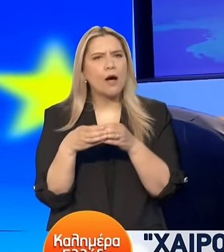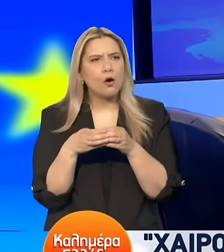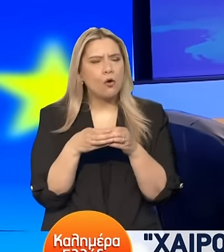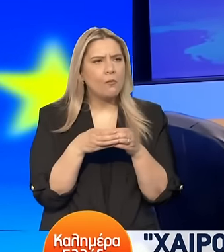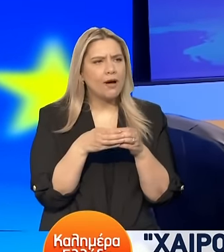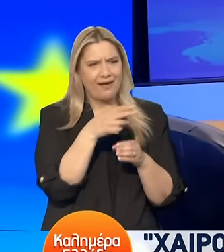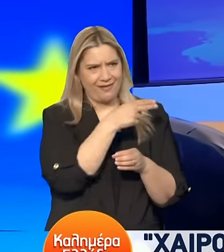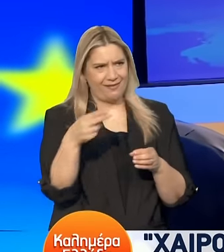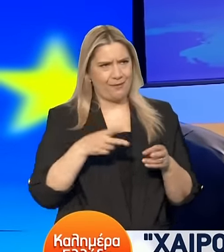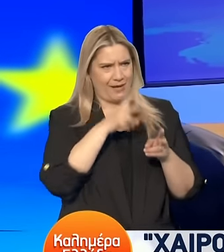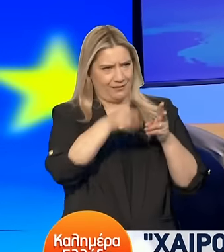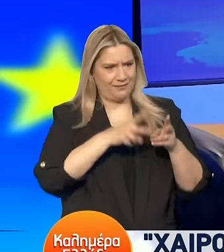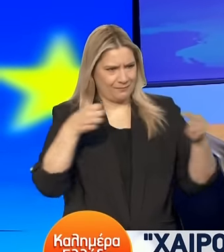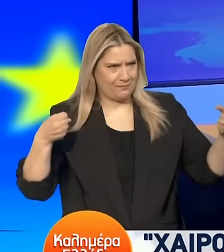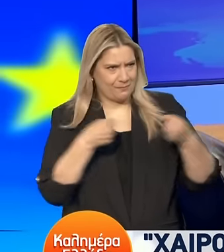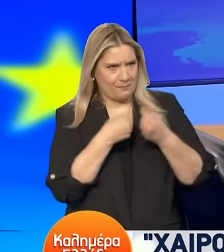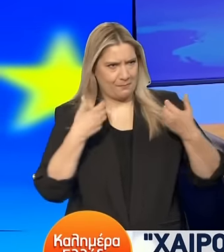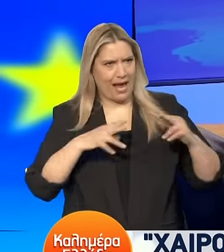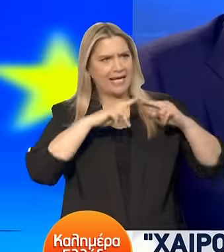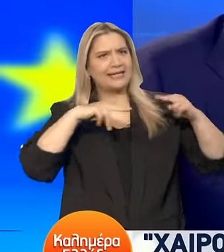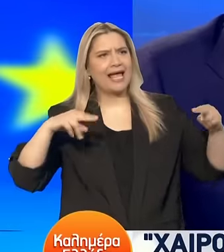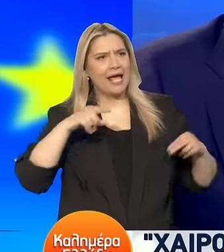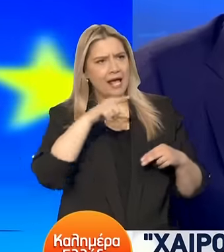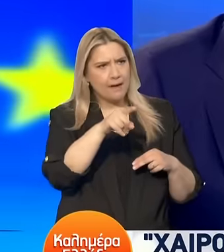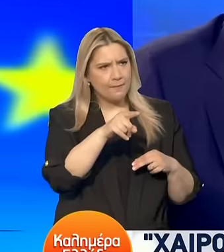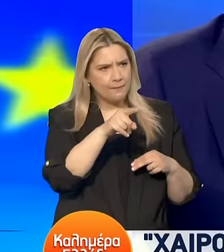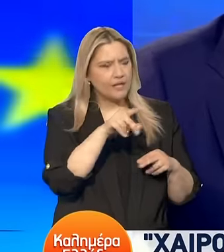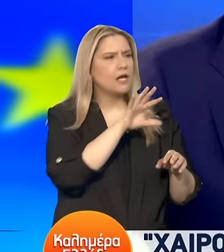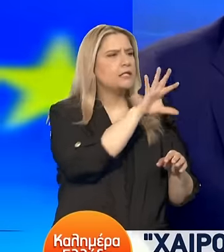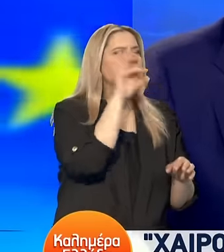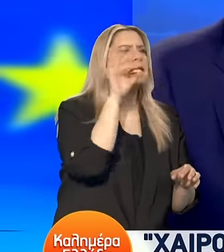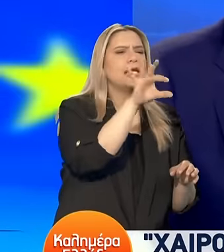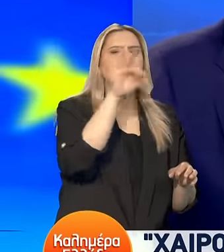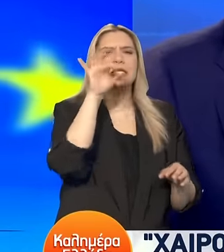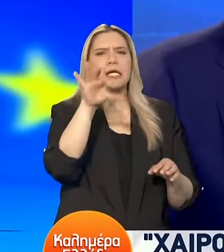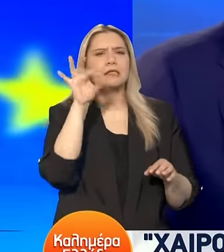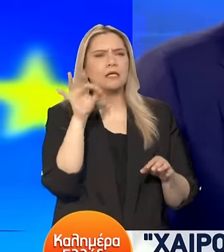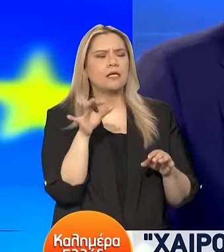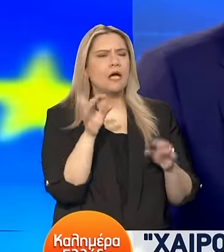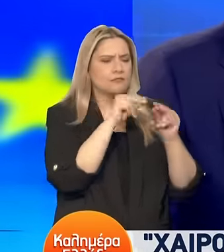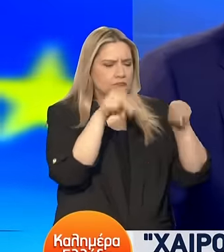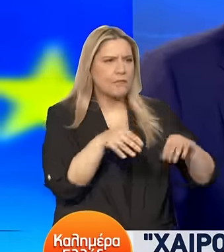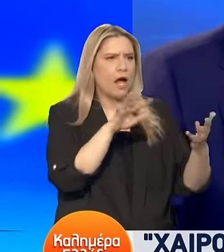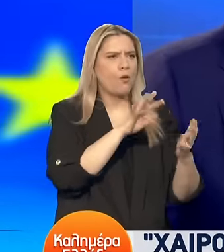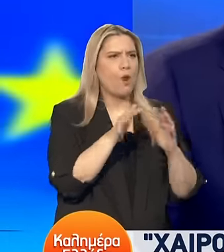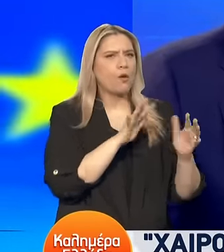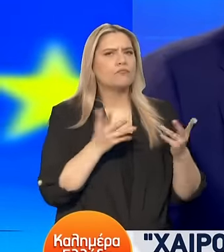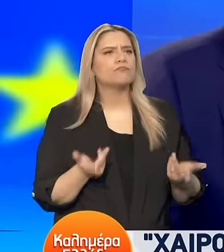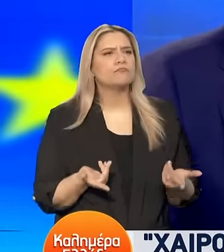των τεμπών Σύμφωνα με τα στοιχεία που εκείνο επιλέγει να χρησιμοποιήσει Όμως είναι